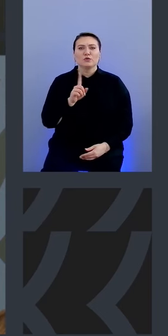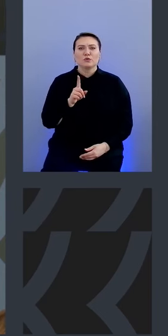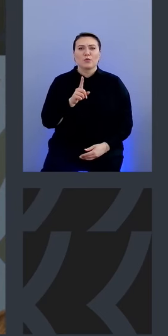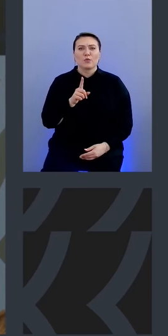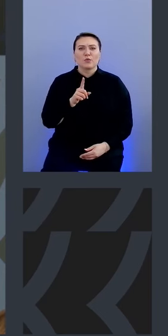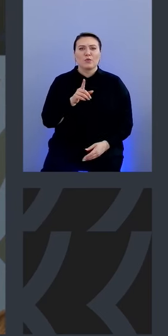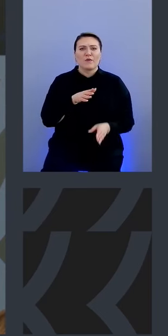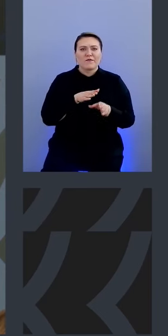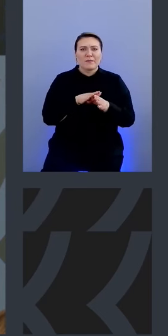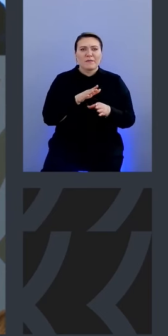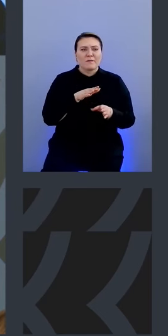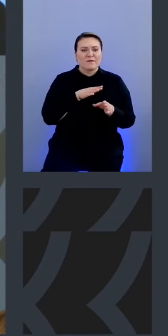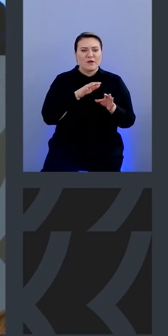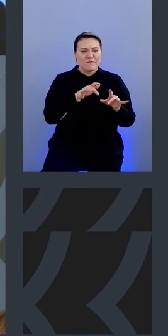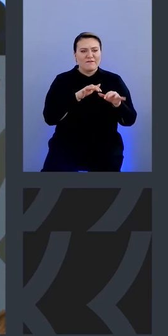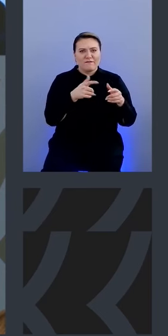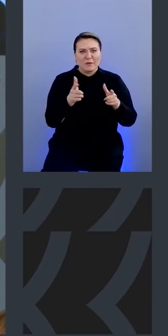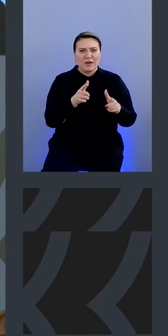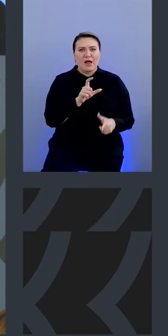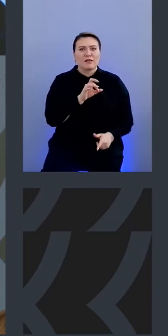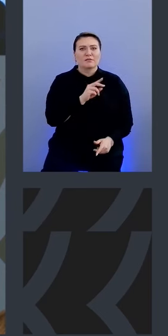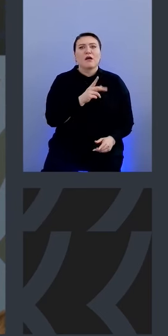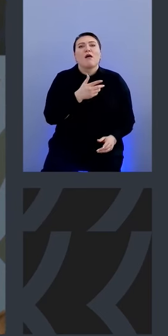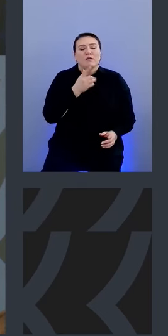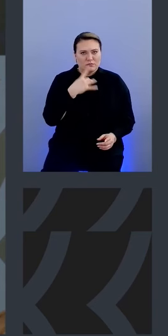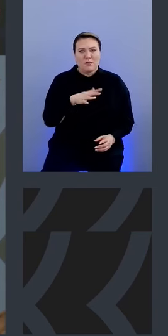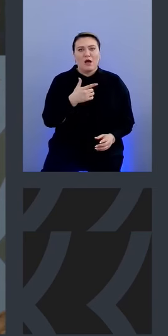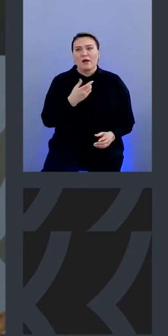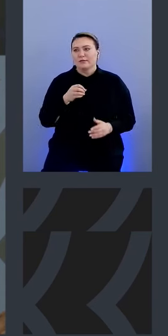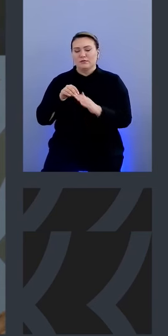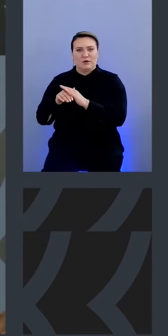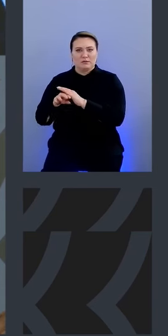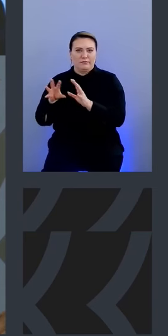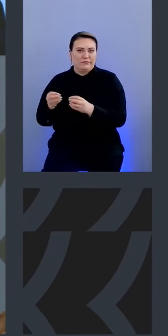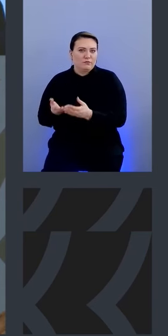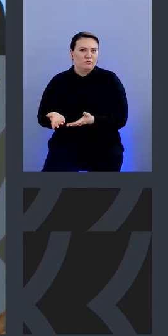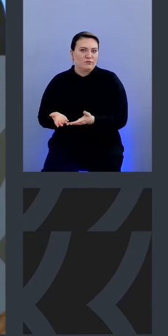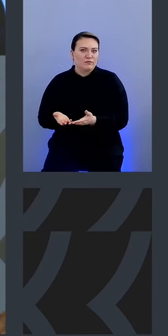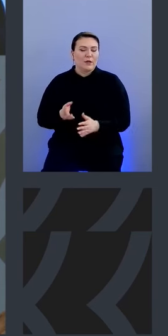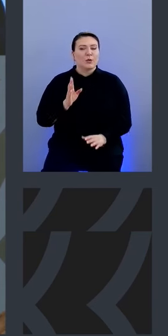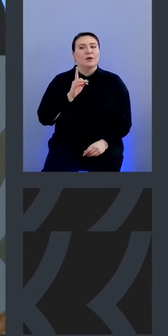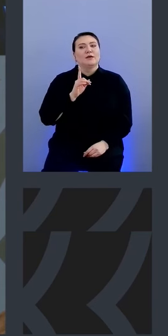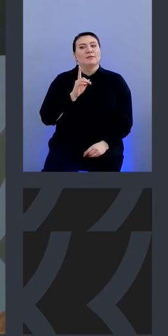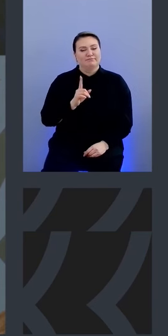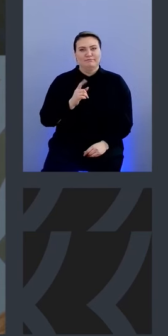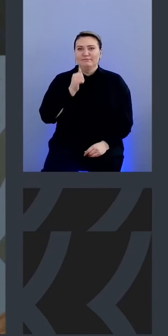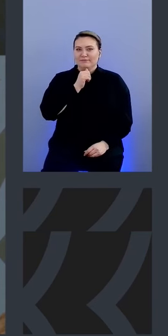эластик а тогда храните все где а ну приоткрою секрет